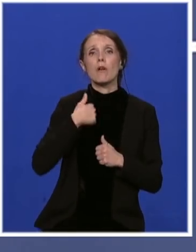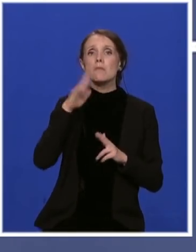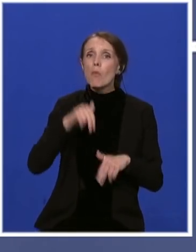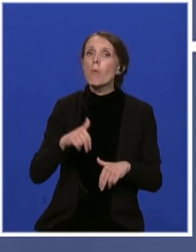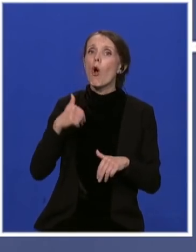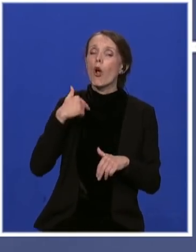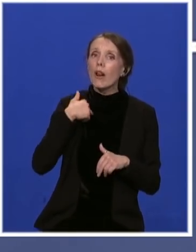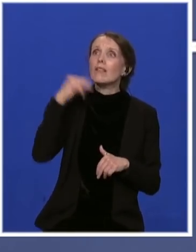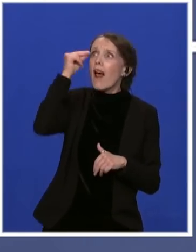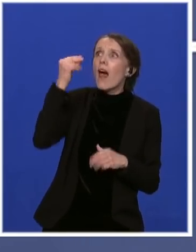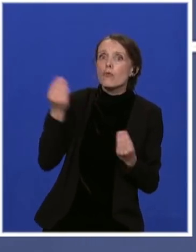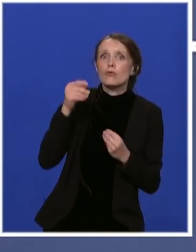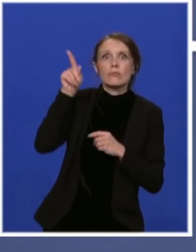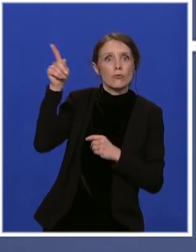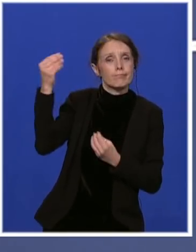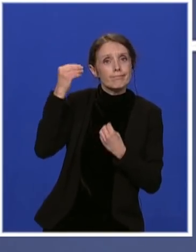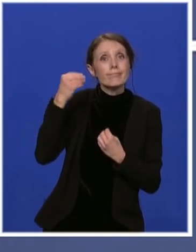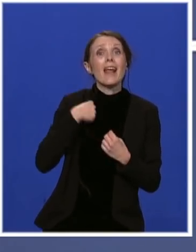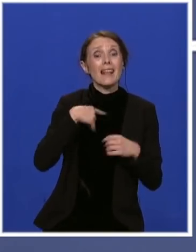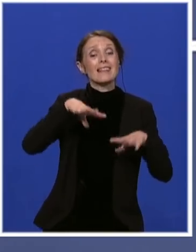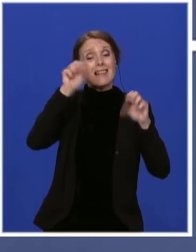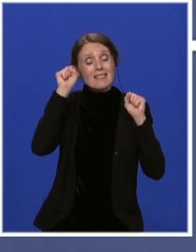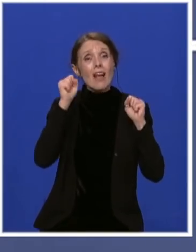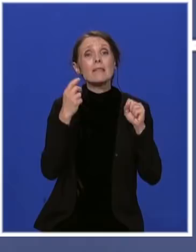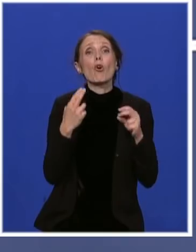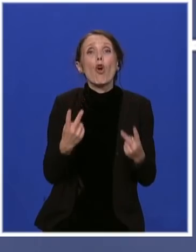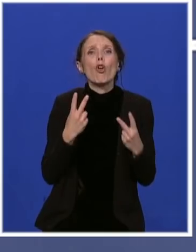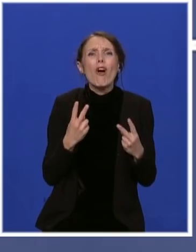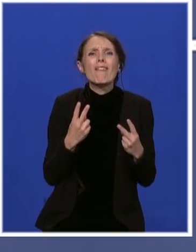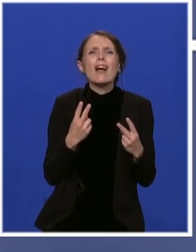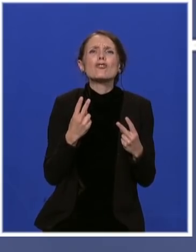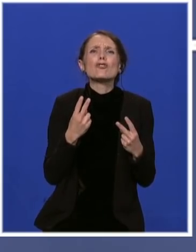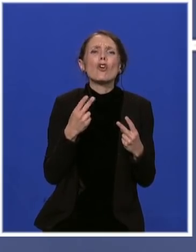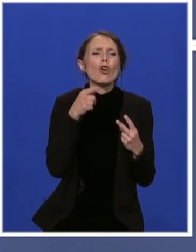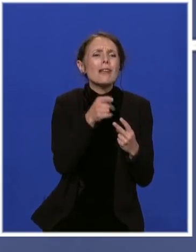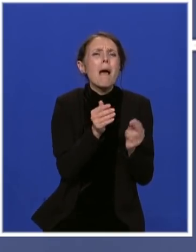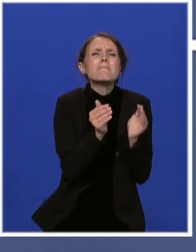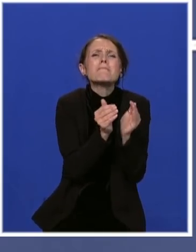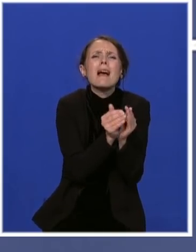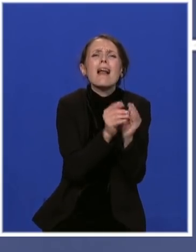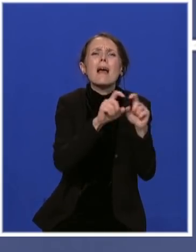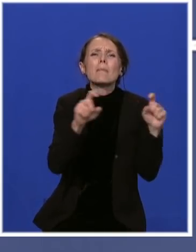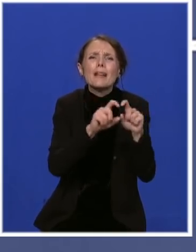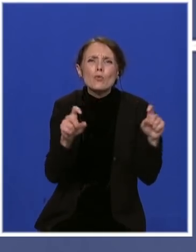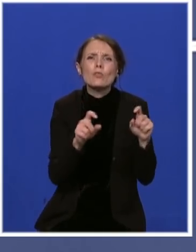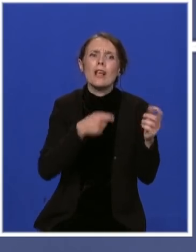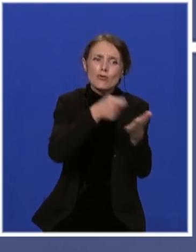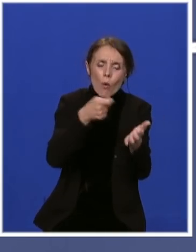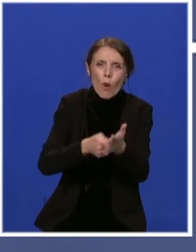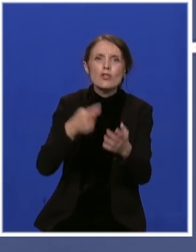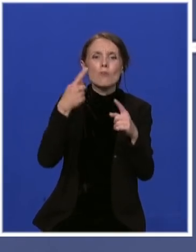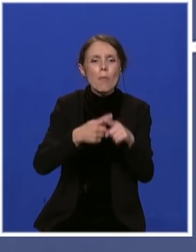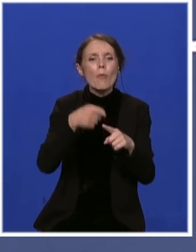saznamu i da vidimo koliko je važno da posebno u mikropreduzeća, mala preduzeća, u razvoj preduzetničkog duha